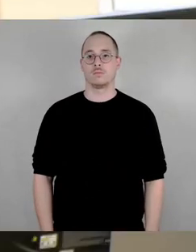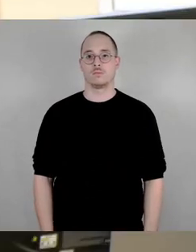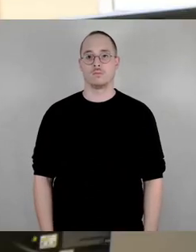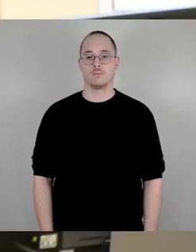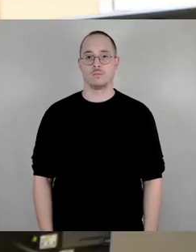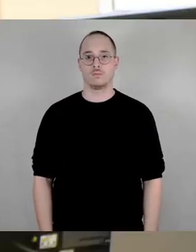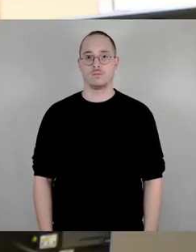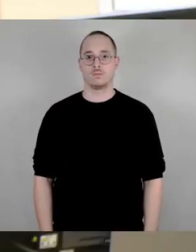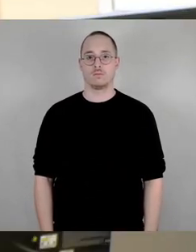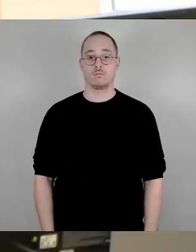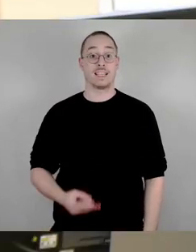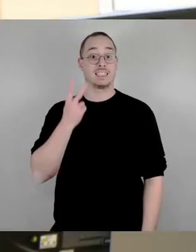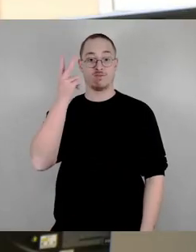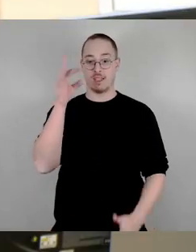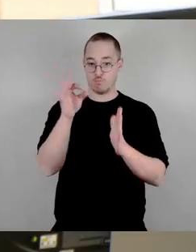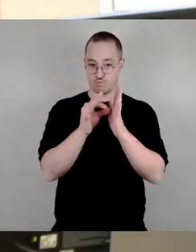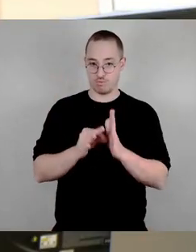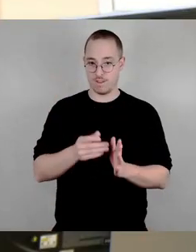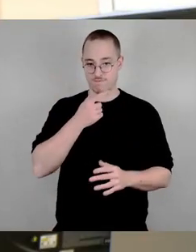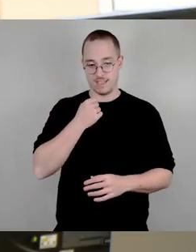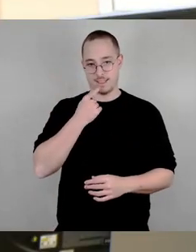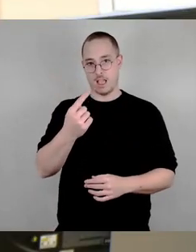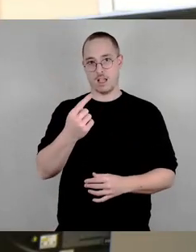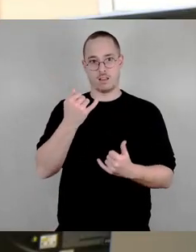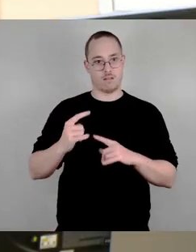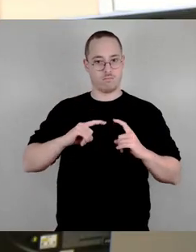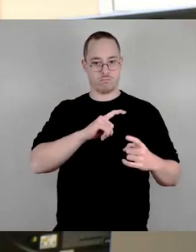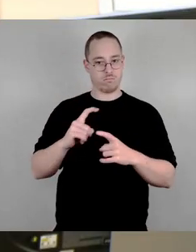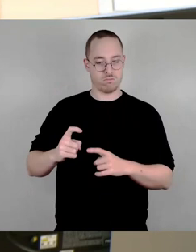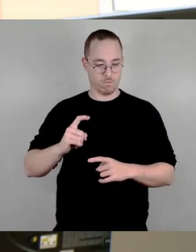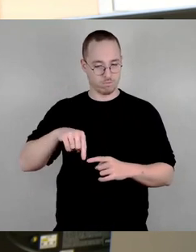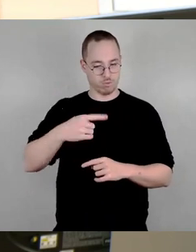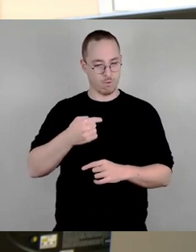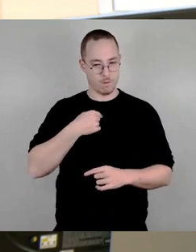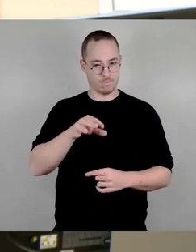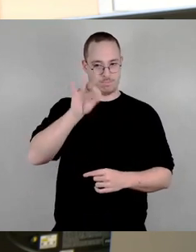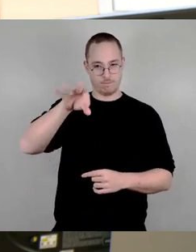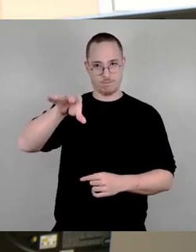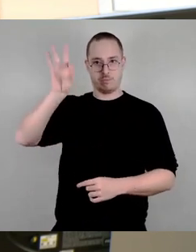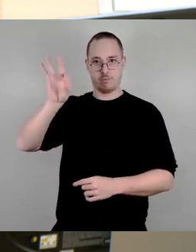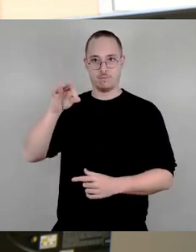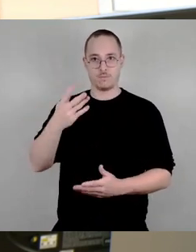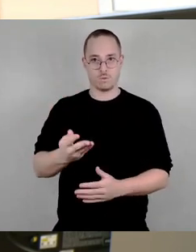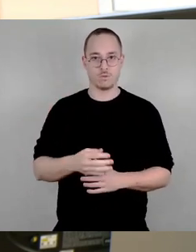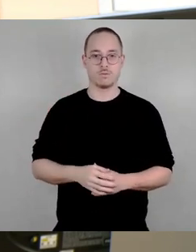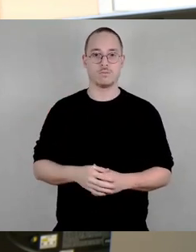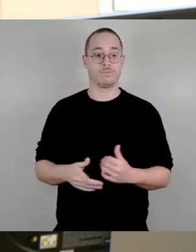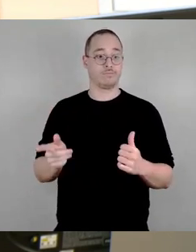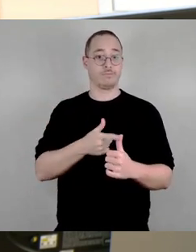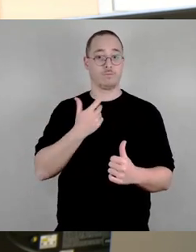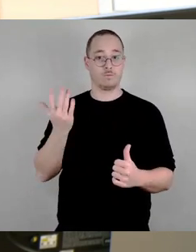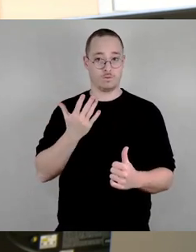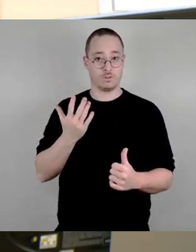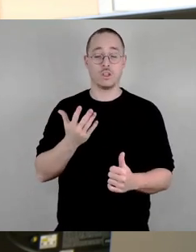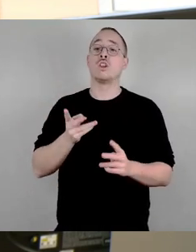Zwei Punkte möchte ich nach der Debatte jetzt noch mal ganz kurz aufgreifen. Das eine ist der zu Recht angemerkte